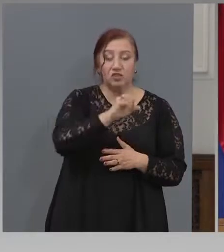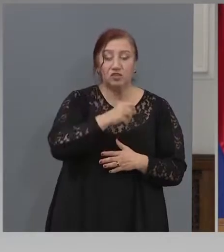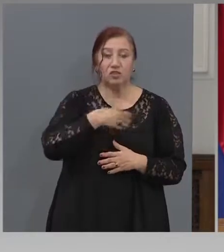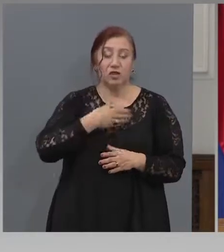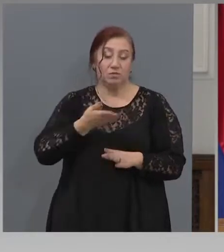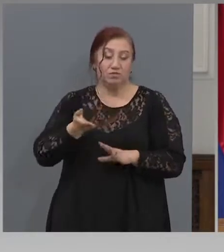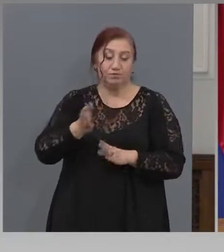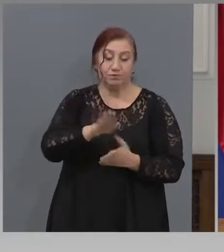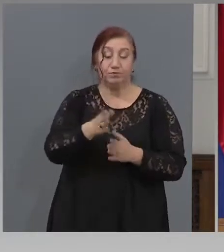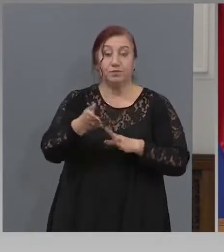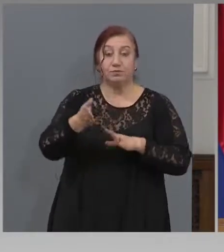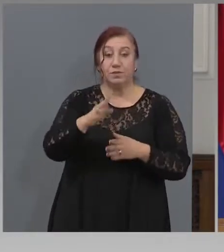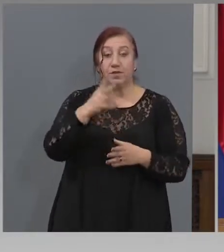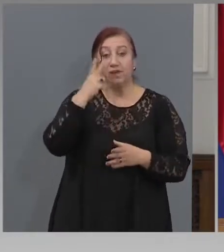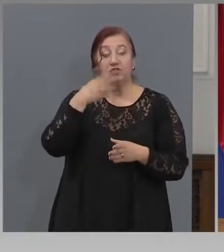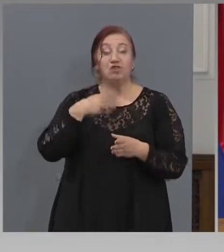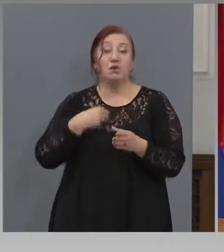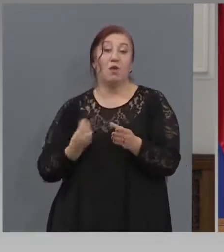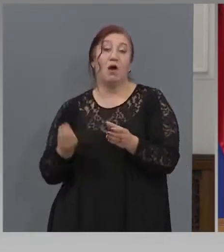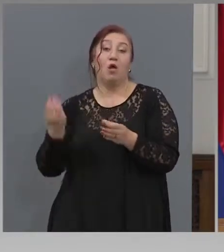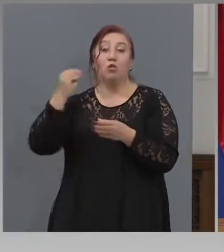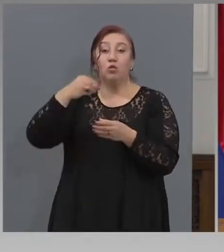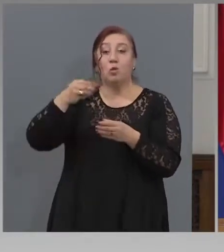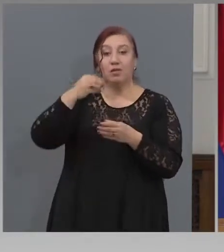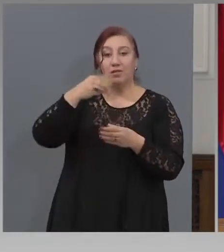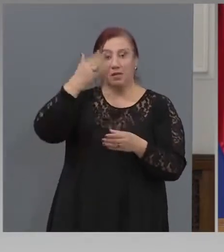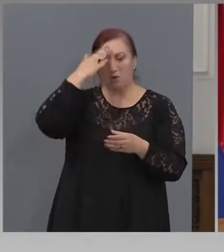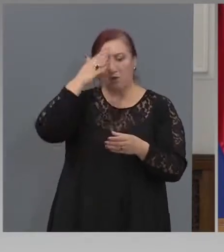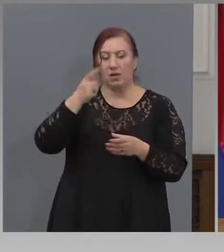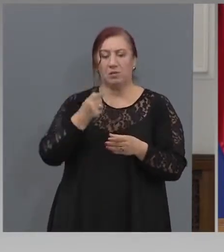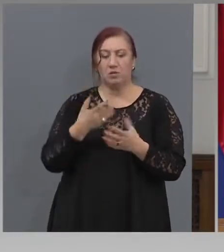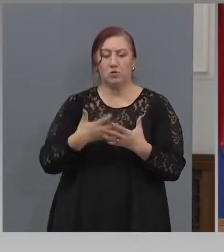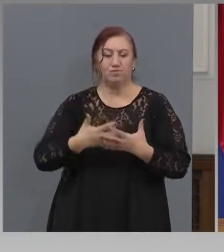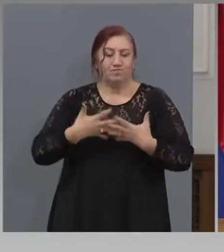виждате, че съпътстващите заболявания над норменото тъгло,